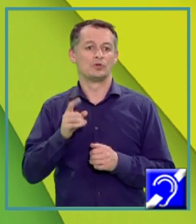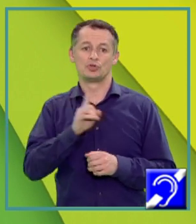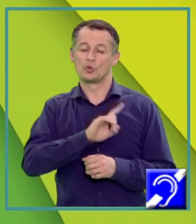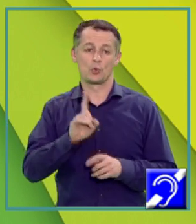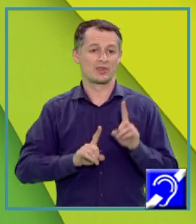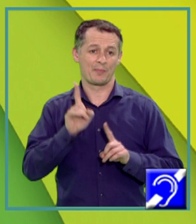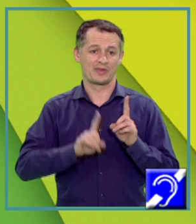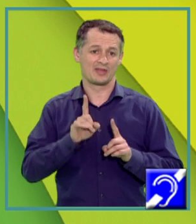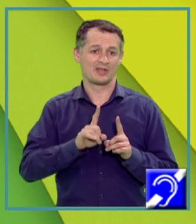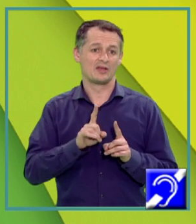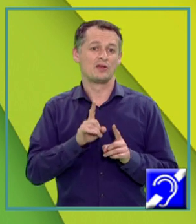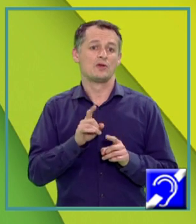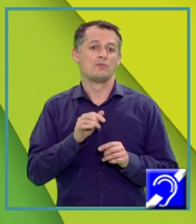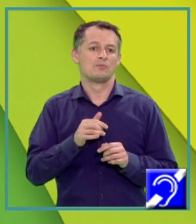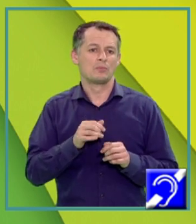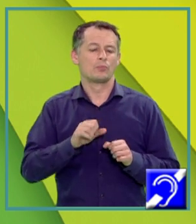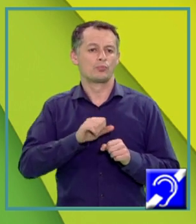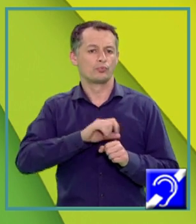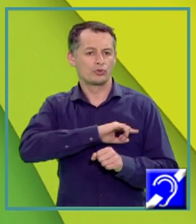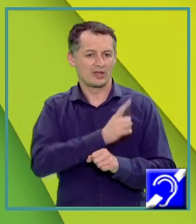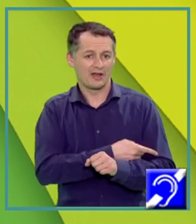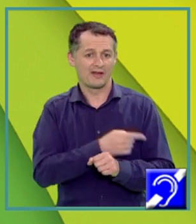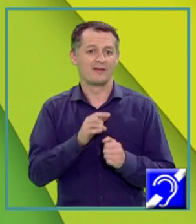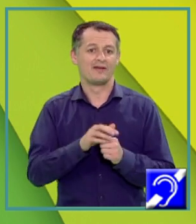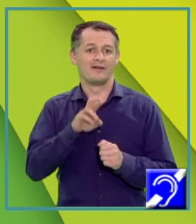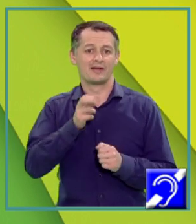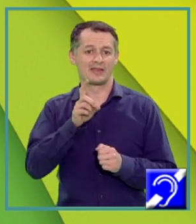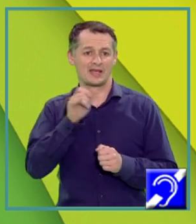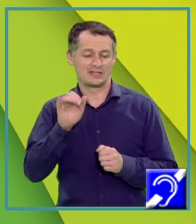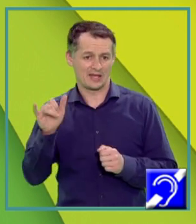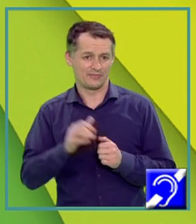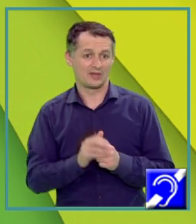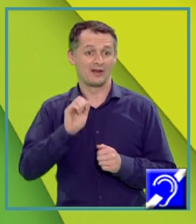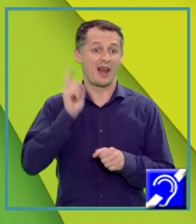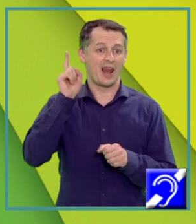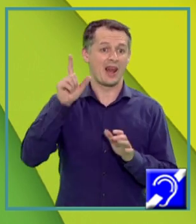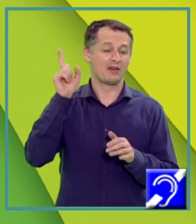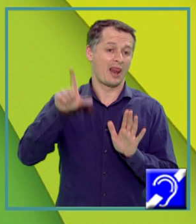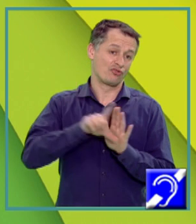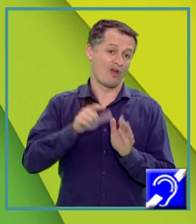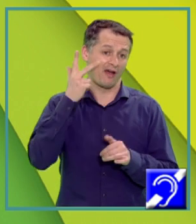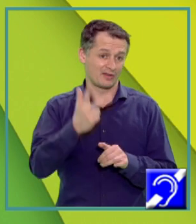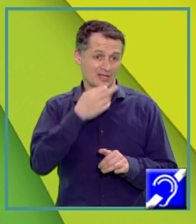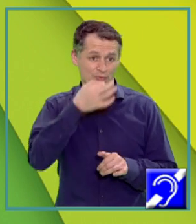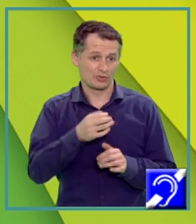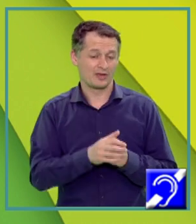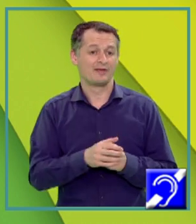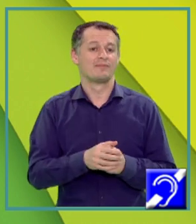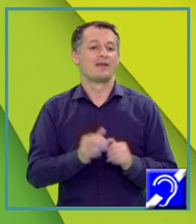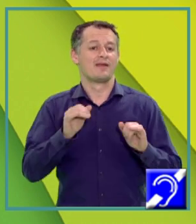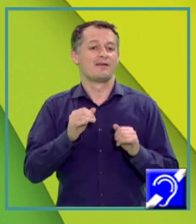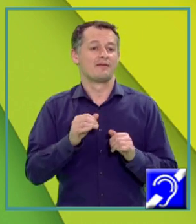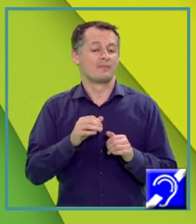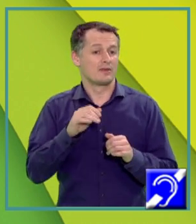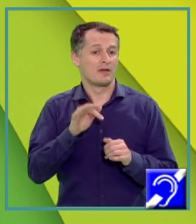depinde de fluxul radiației. Legea A3 spune că efectul fotoelectric extern se produce